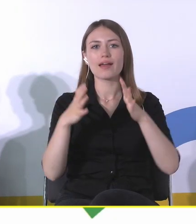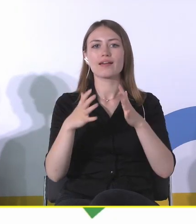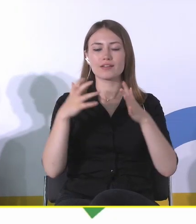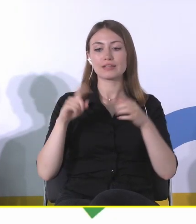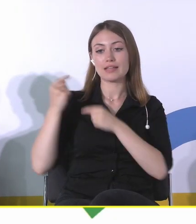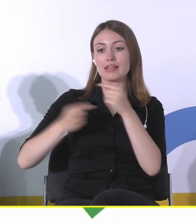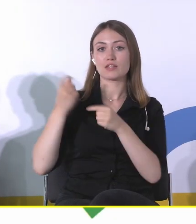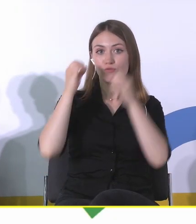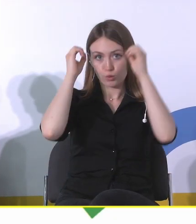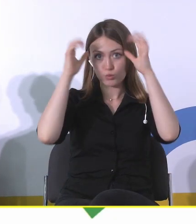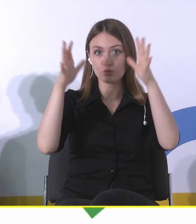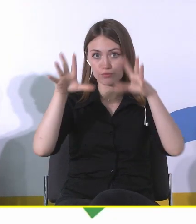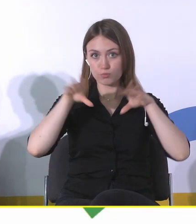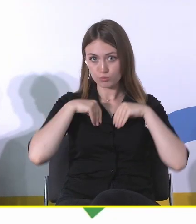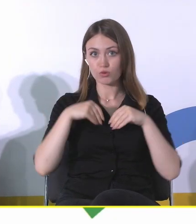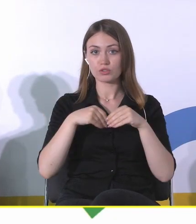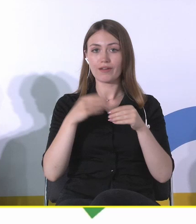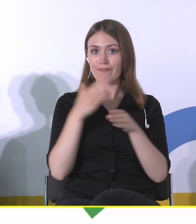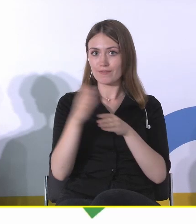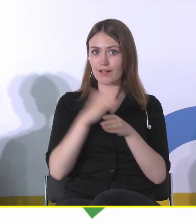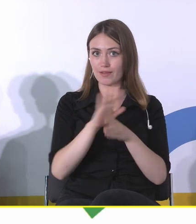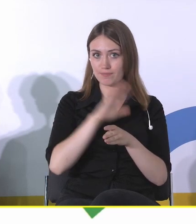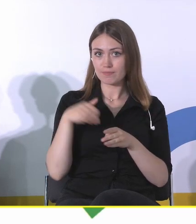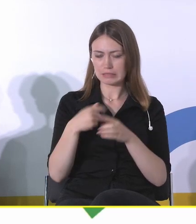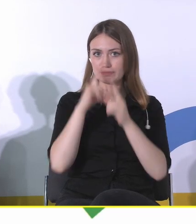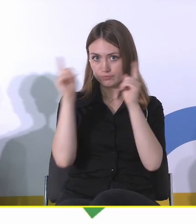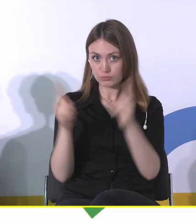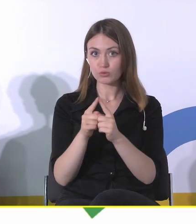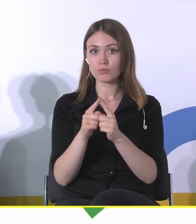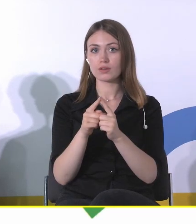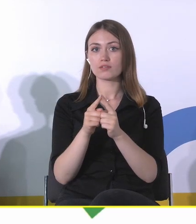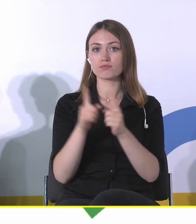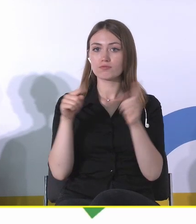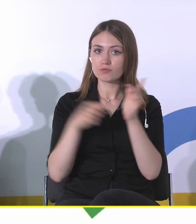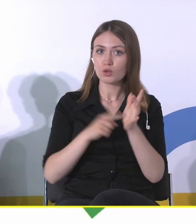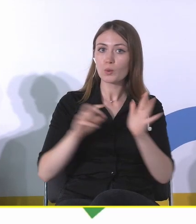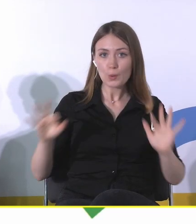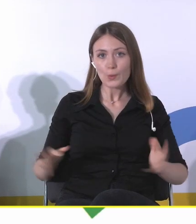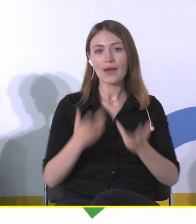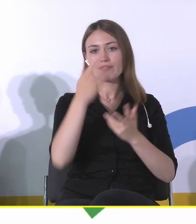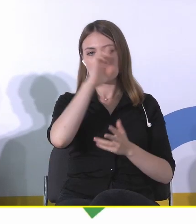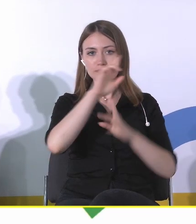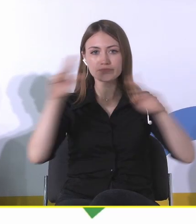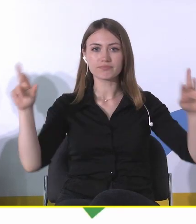pozostać punktem odniesienia, zjawiskiem ułatwiającym zrozumienie otaczającego nas świata?